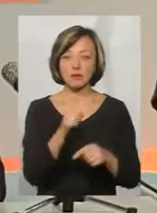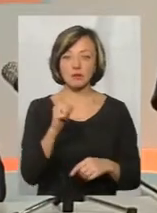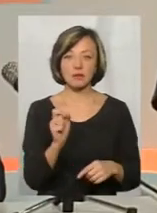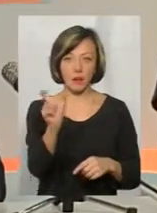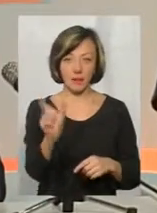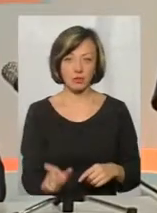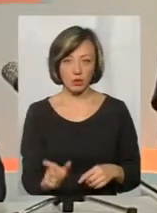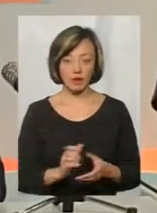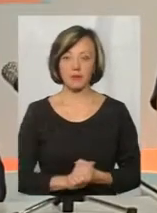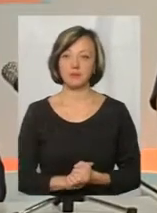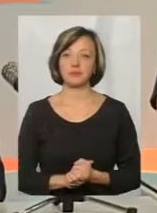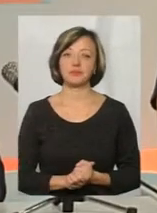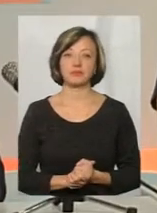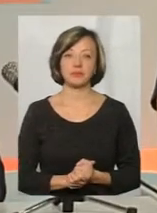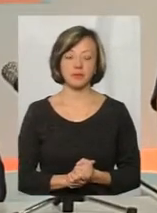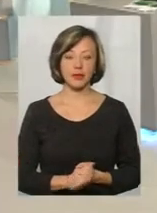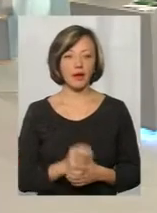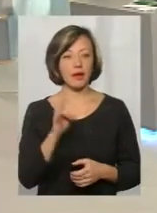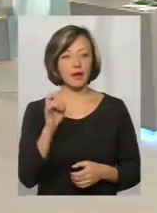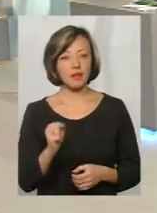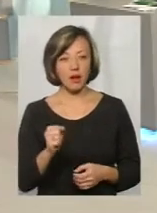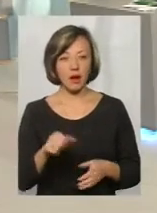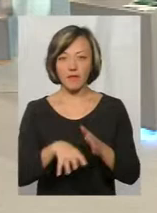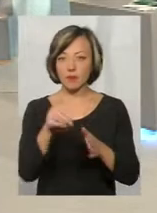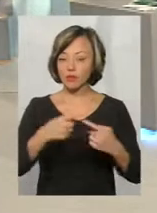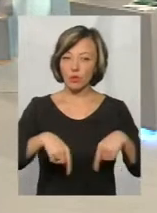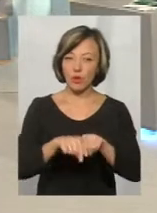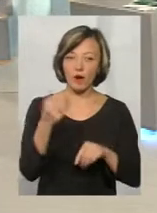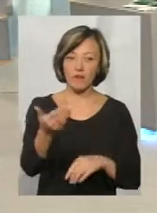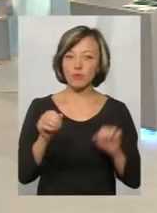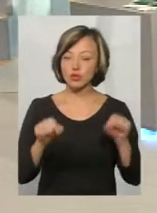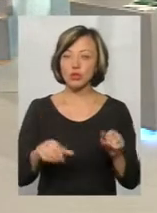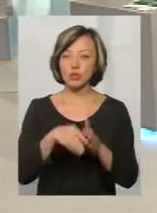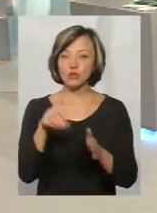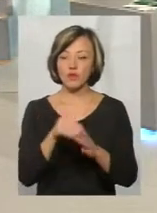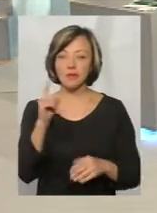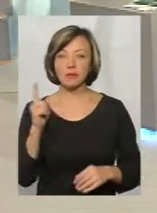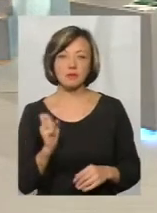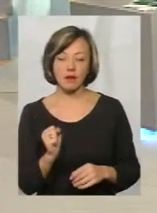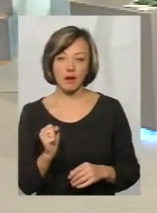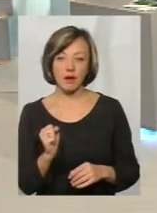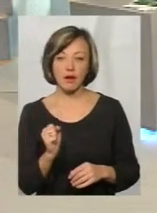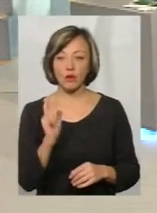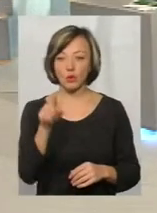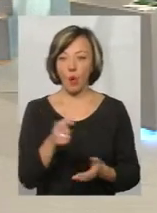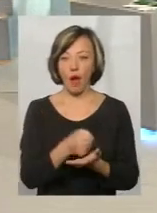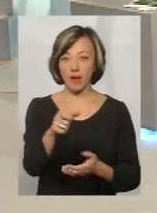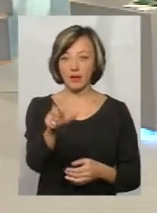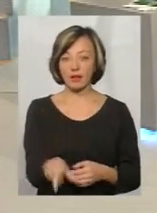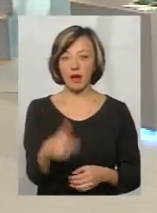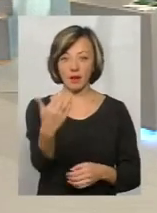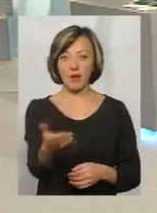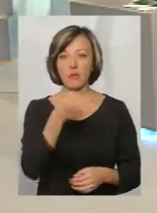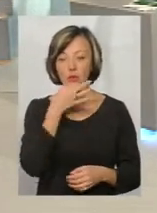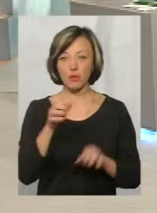персоналію. На мажоритарці, відповідно, ви можете голосувати за того кандидата, який вам подобається.